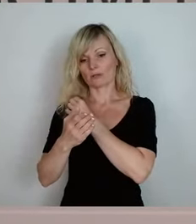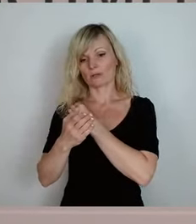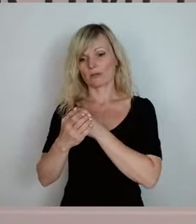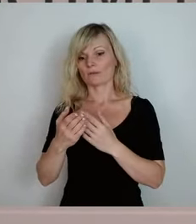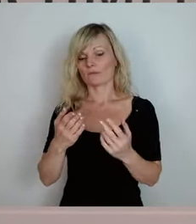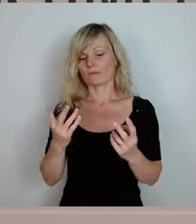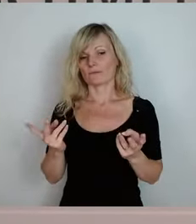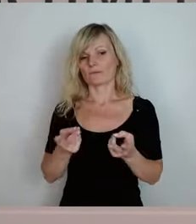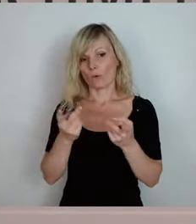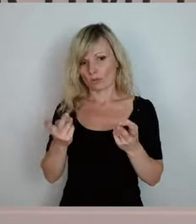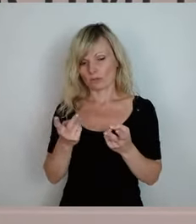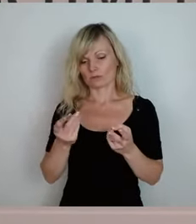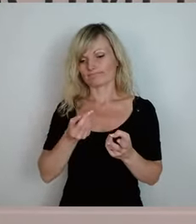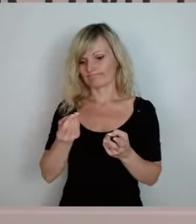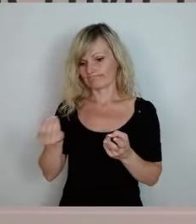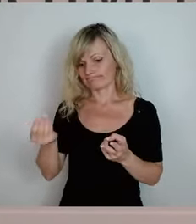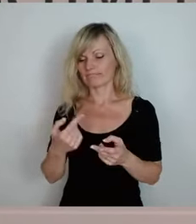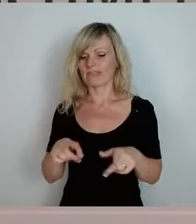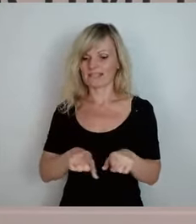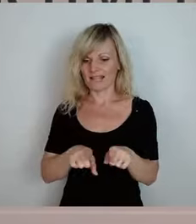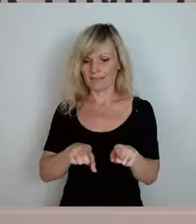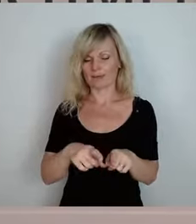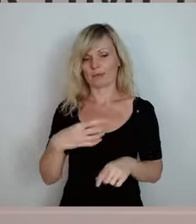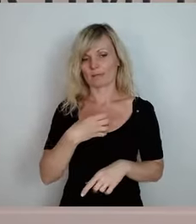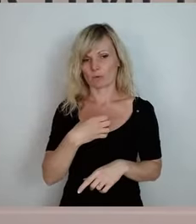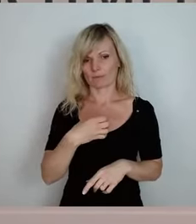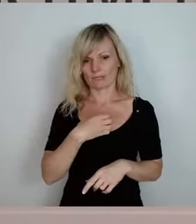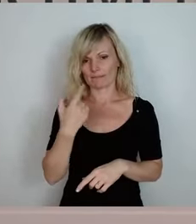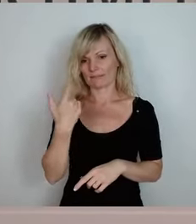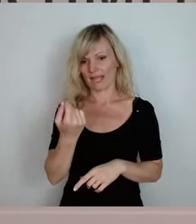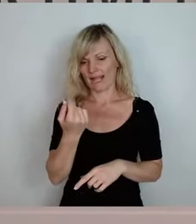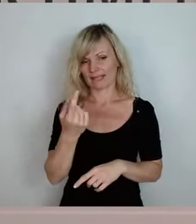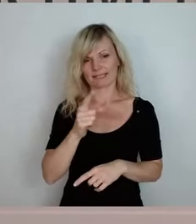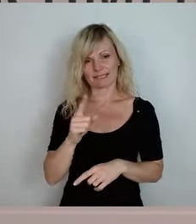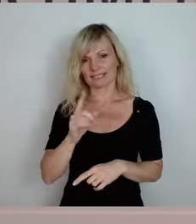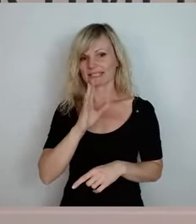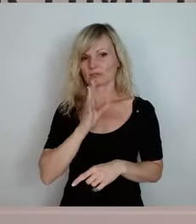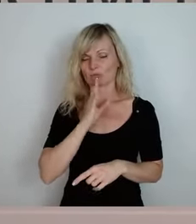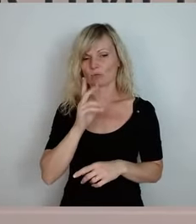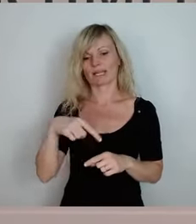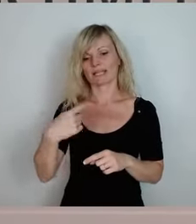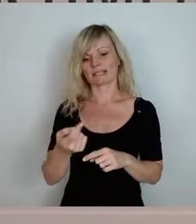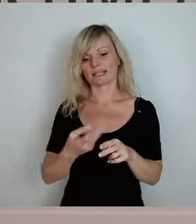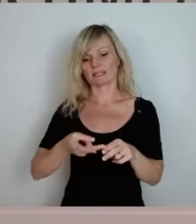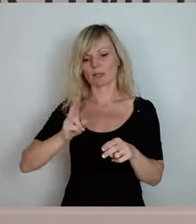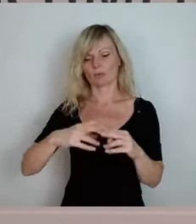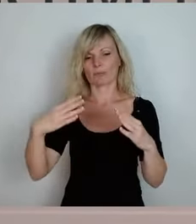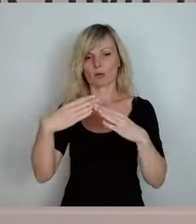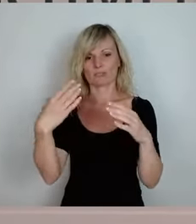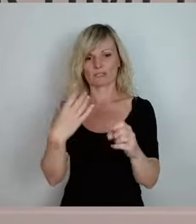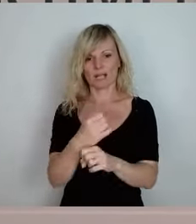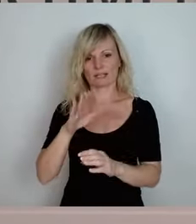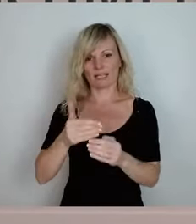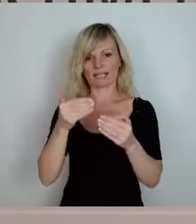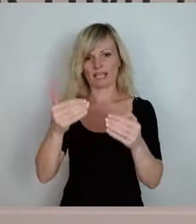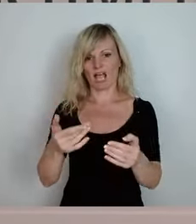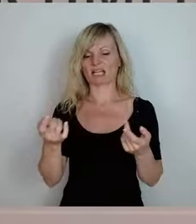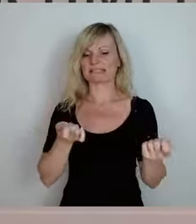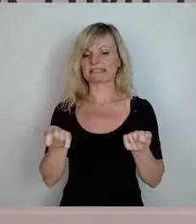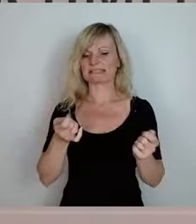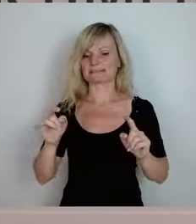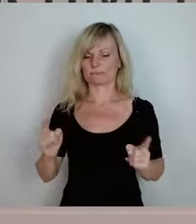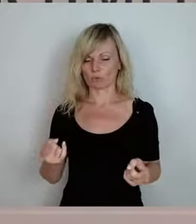reicht nicht aus und wir müssen da jetzt in dem nächsten Doppelhaushalt nachsteuern. Das will ich auch mal dazu sagen. Natürlich heißt